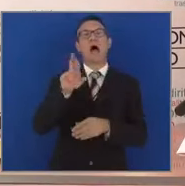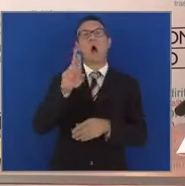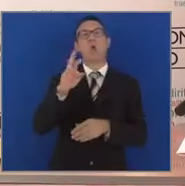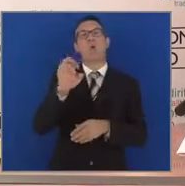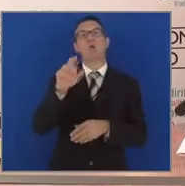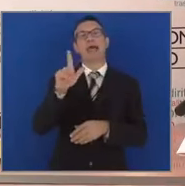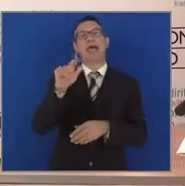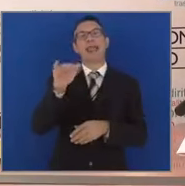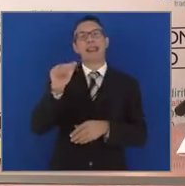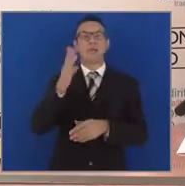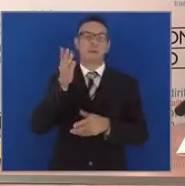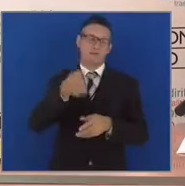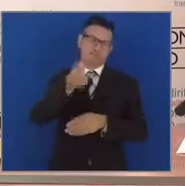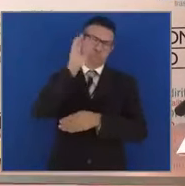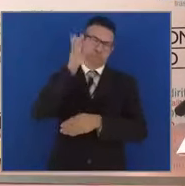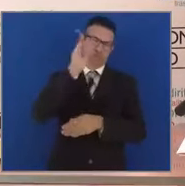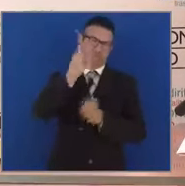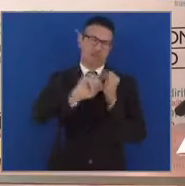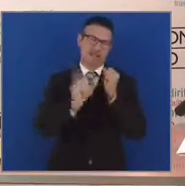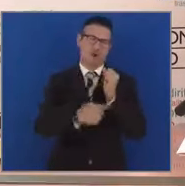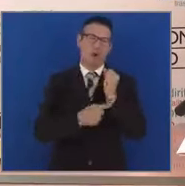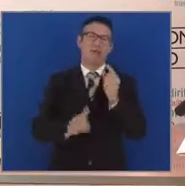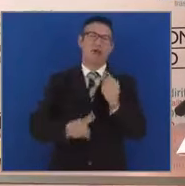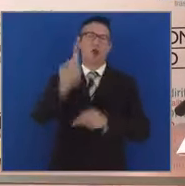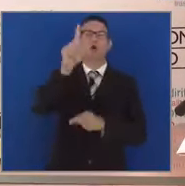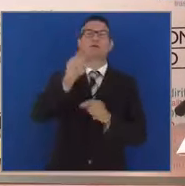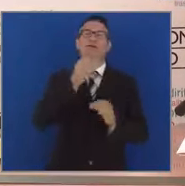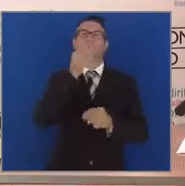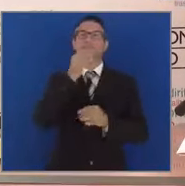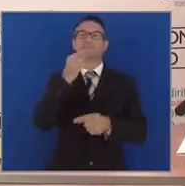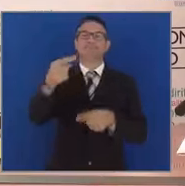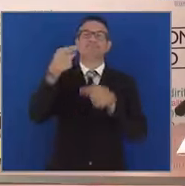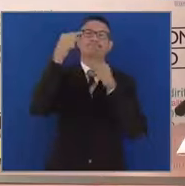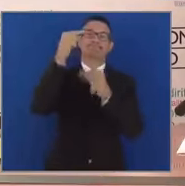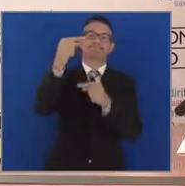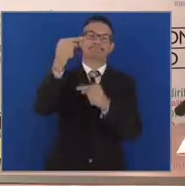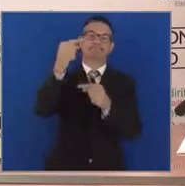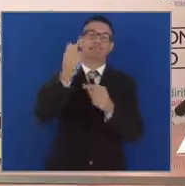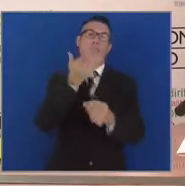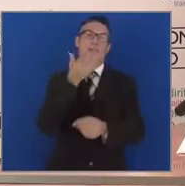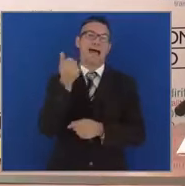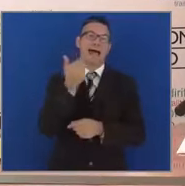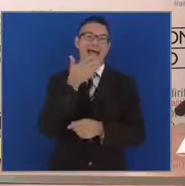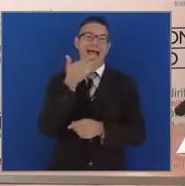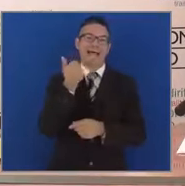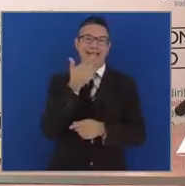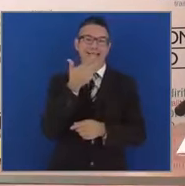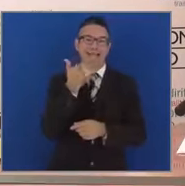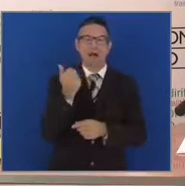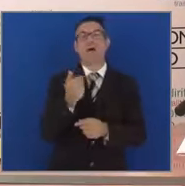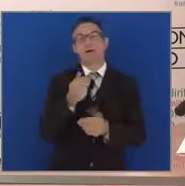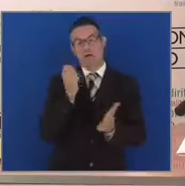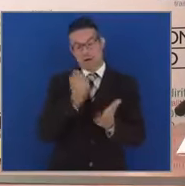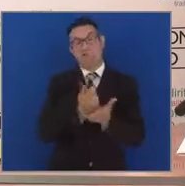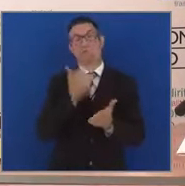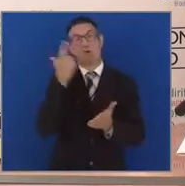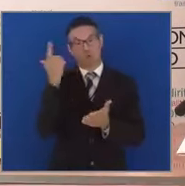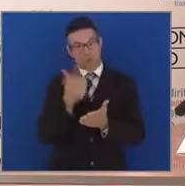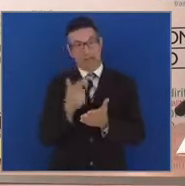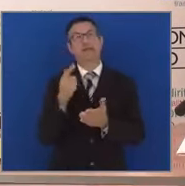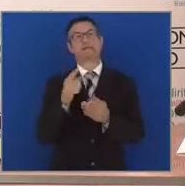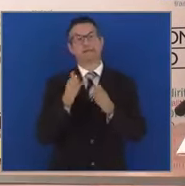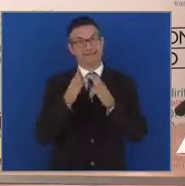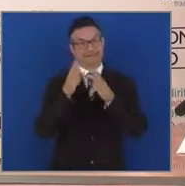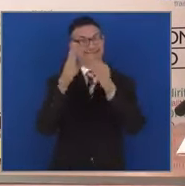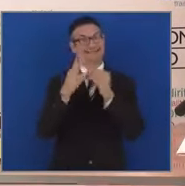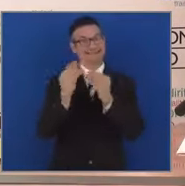a nord e quindi si costruisce un asse viario di primaria importanza che alleggerirà anche